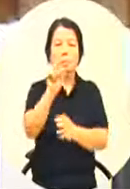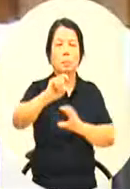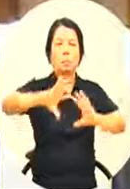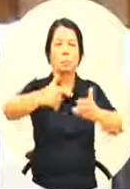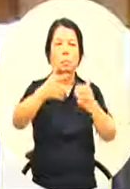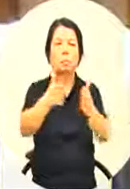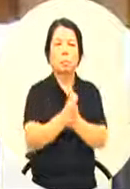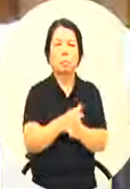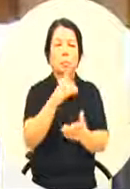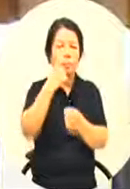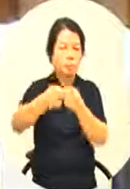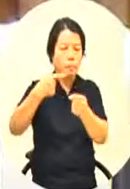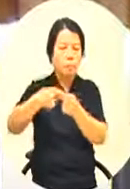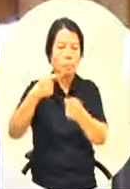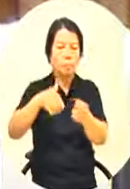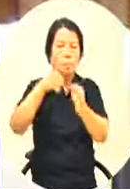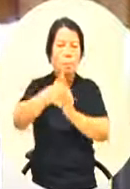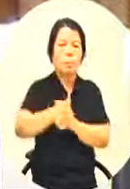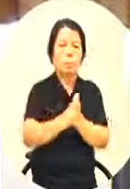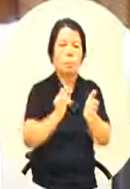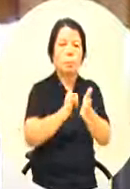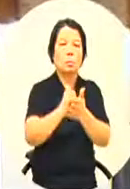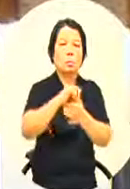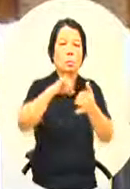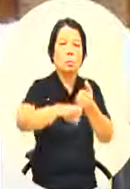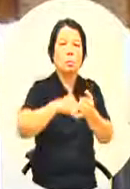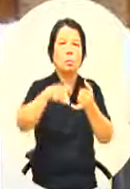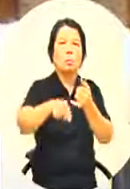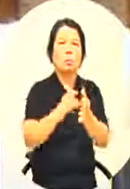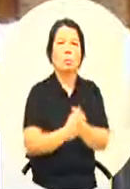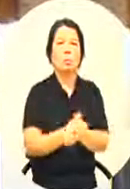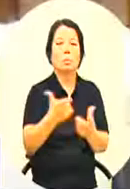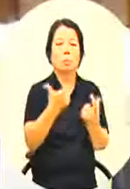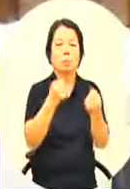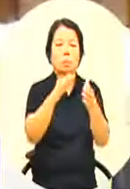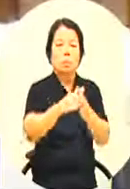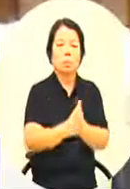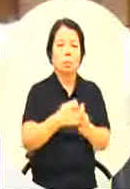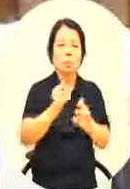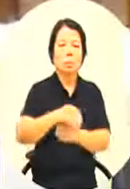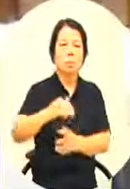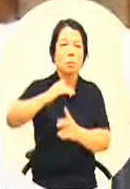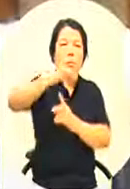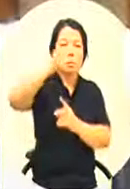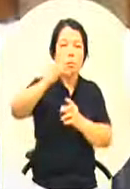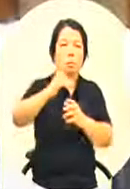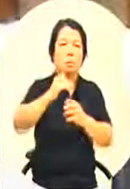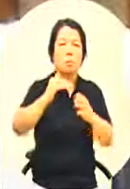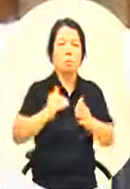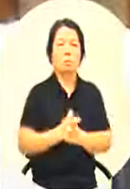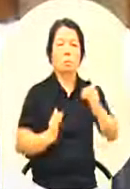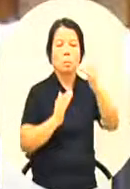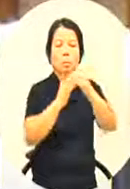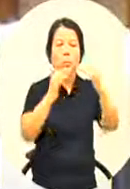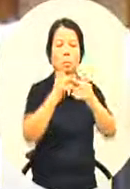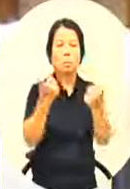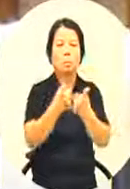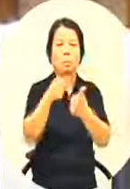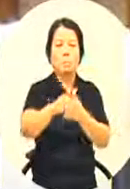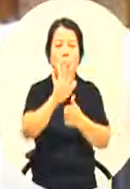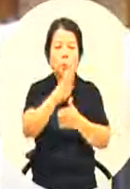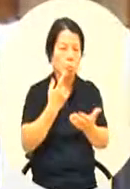在纽约去召开所谓的美国及东协的高峰会议好,我想问的是